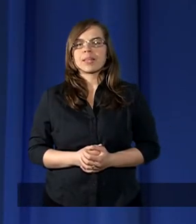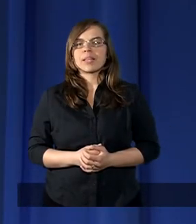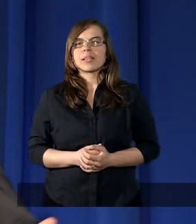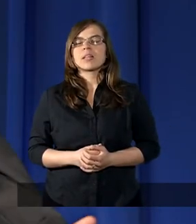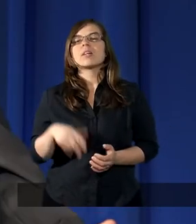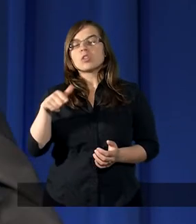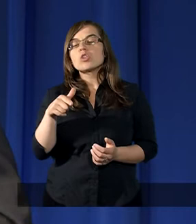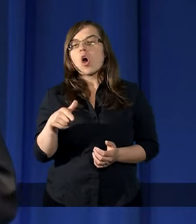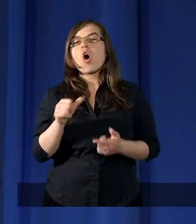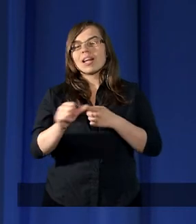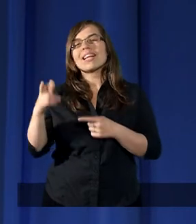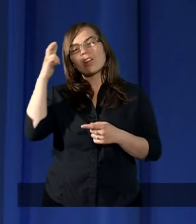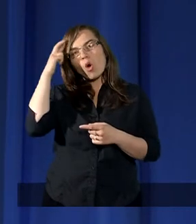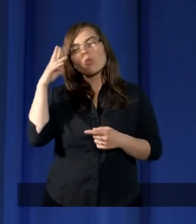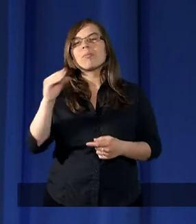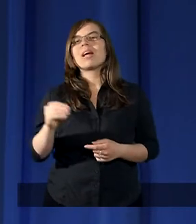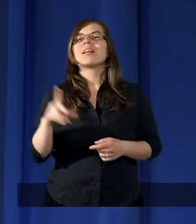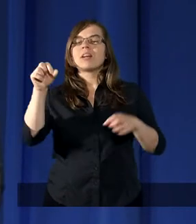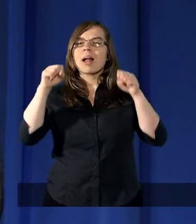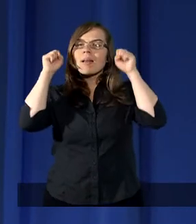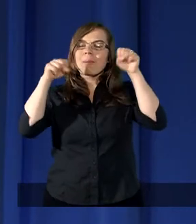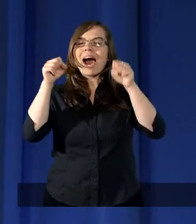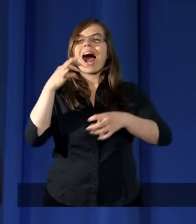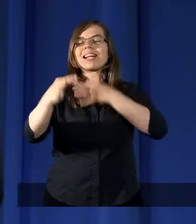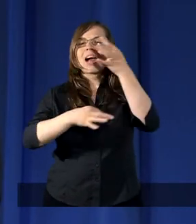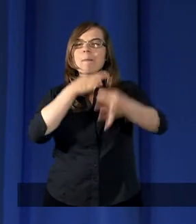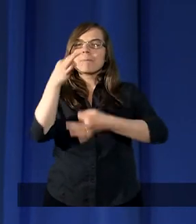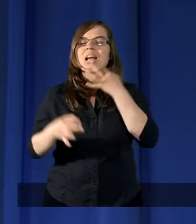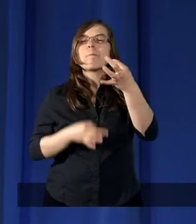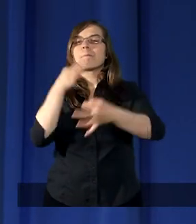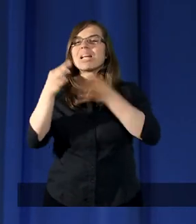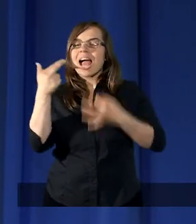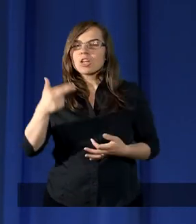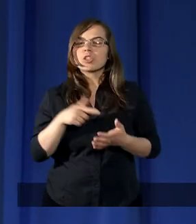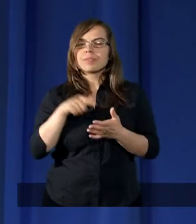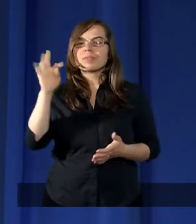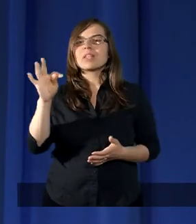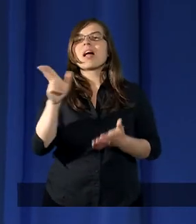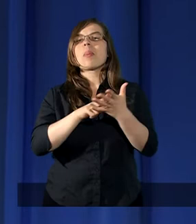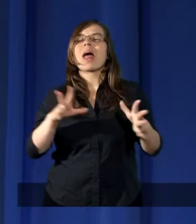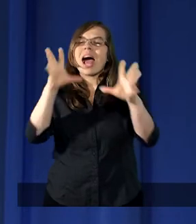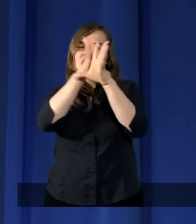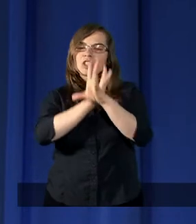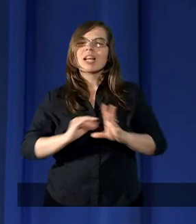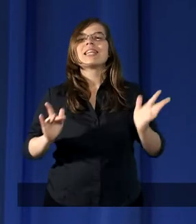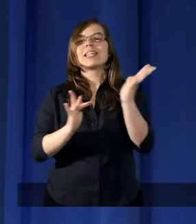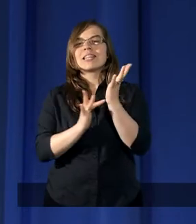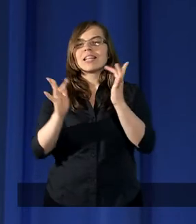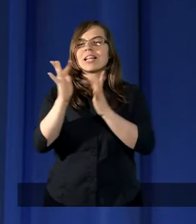No to jest zrozumiałe, pieśń Baranka, pieśń na cześć Chrystusa,